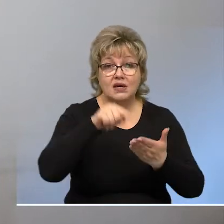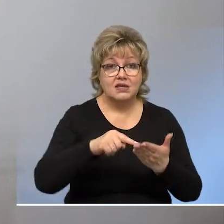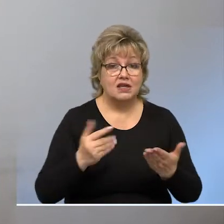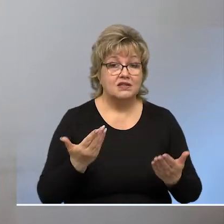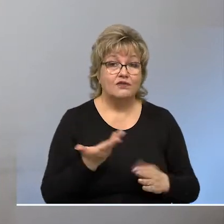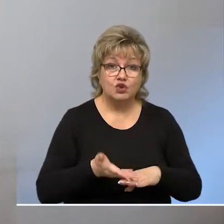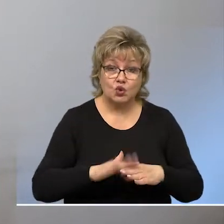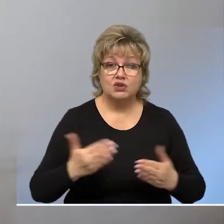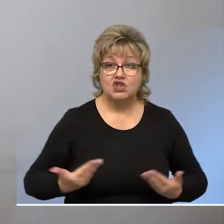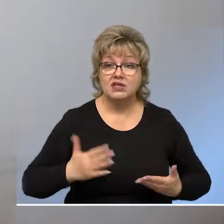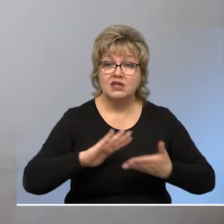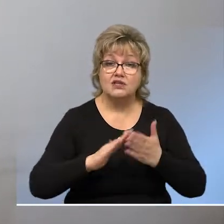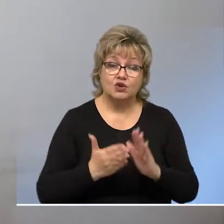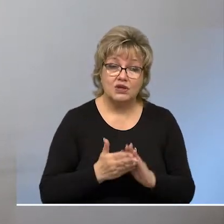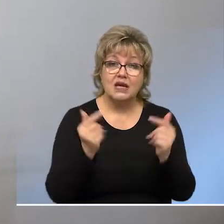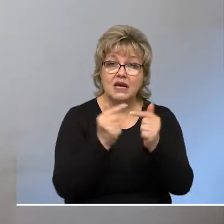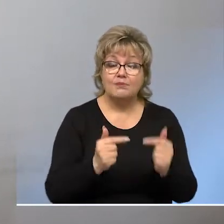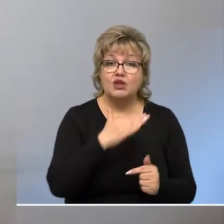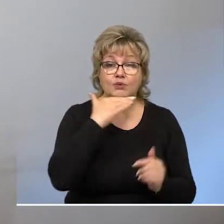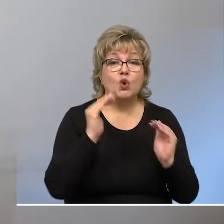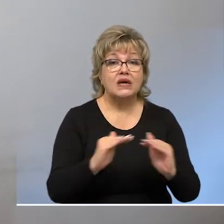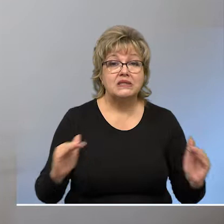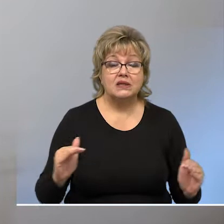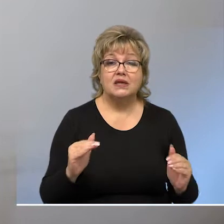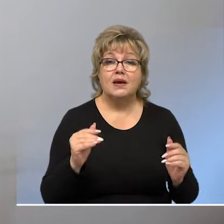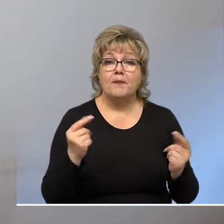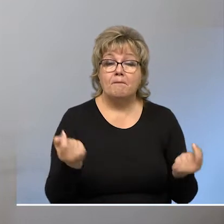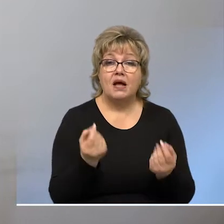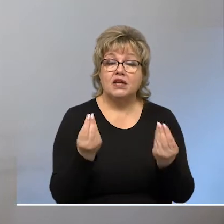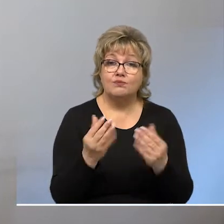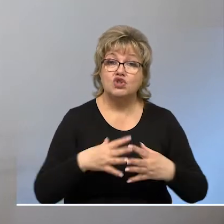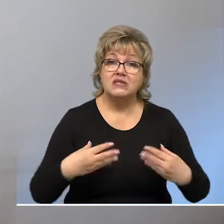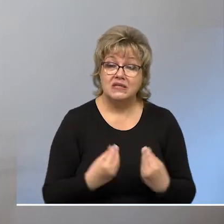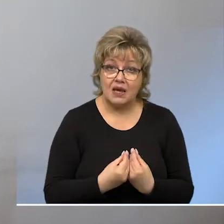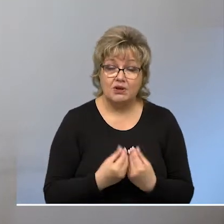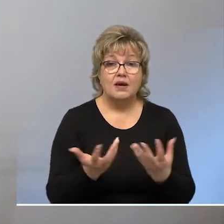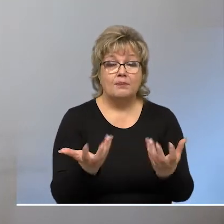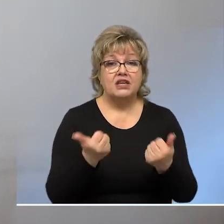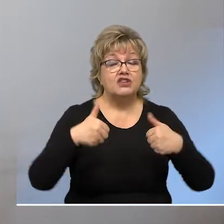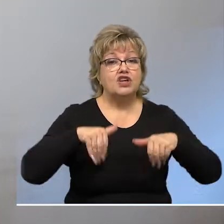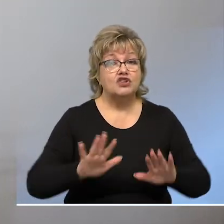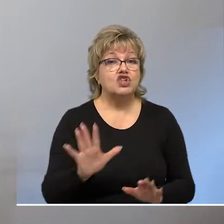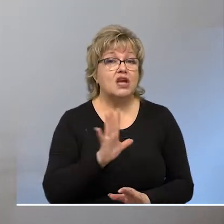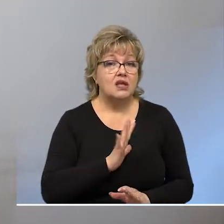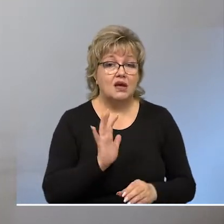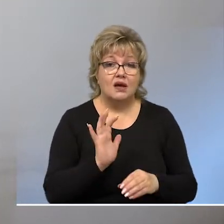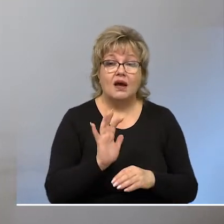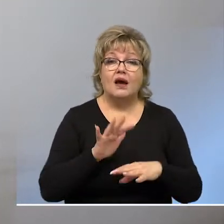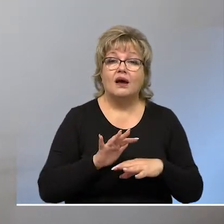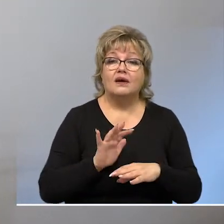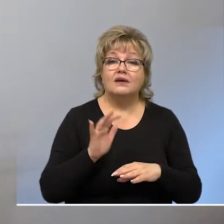оказались в трудной жизненной ситуации. Это именно многодетные и малоимущие семьи. И было принято решение